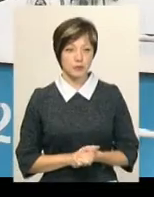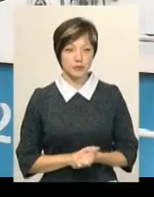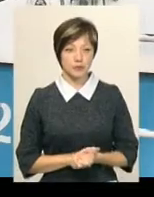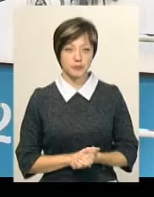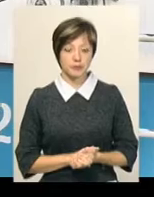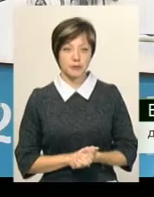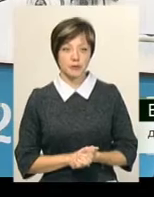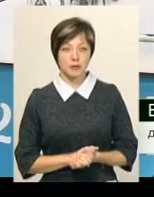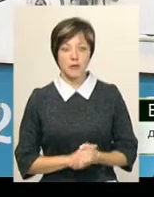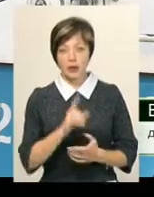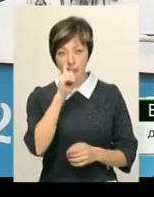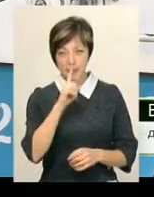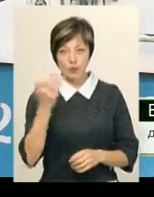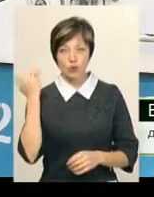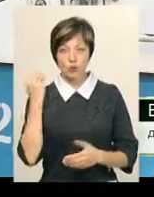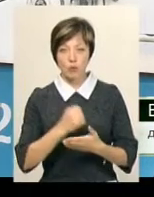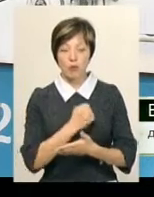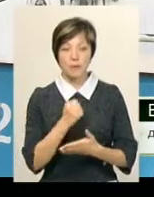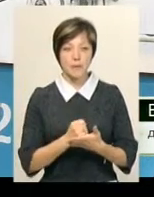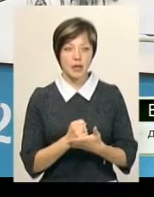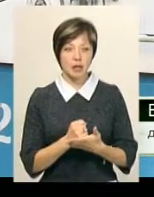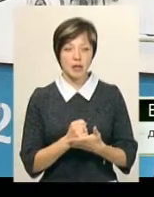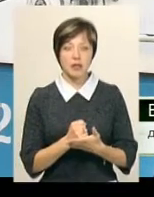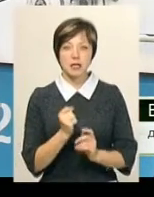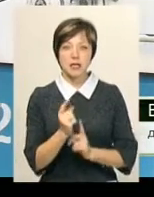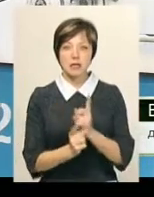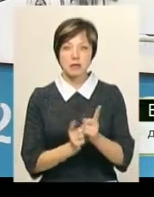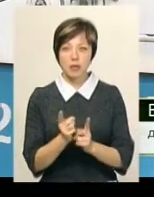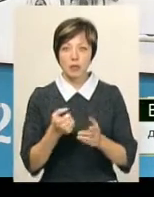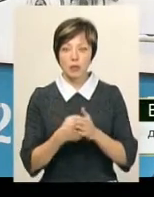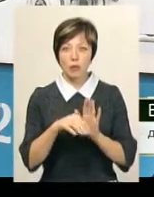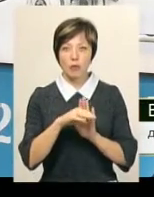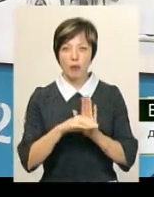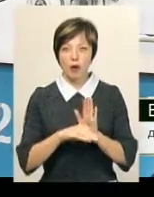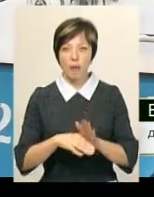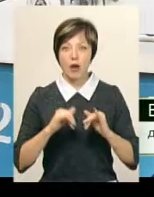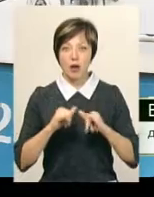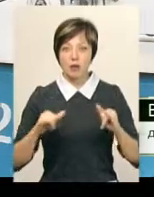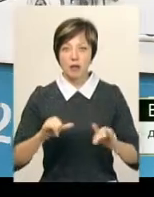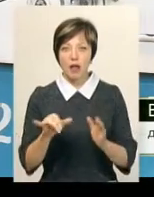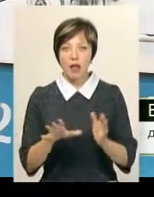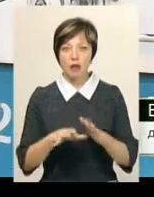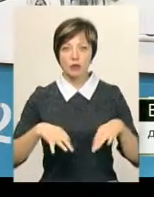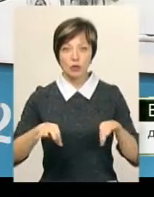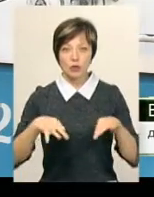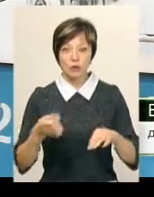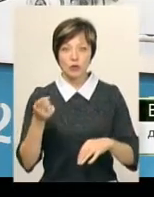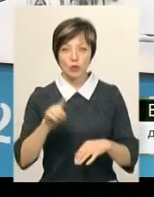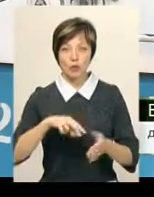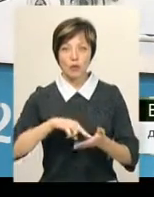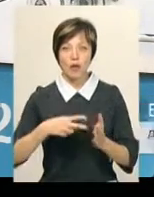Буквально місяць тому прийняті зміни до програми розвитку електротранспорту, тобто